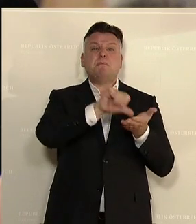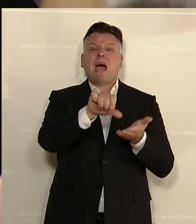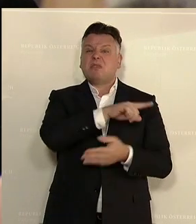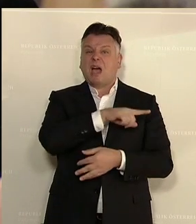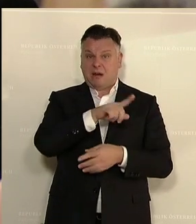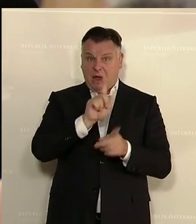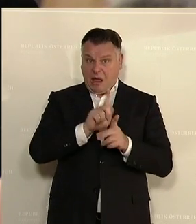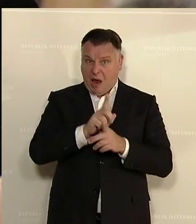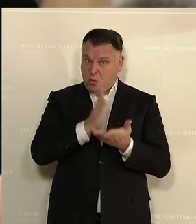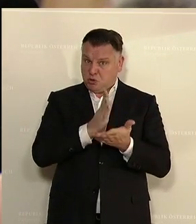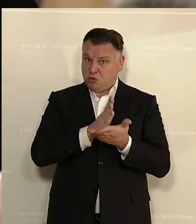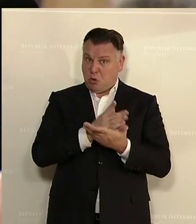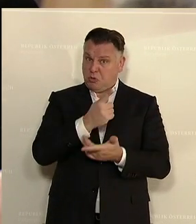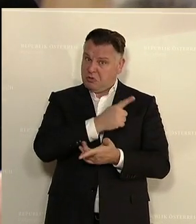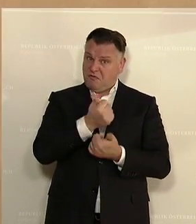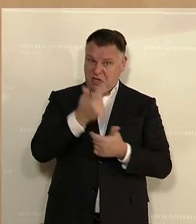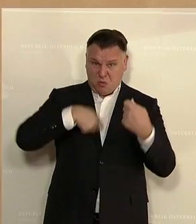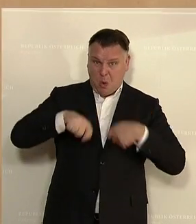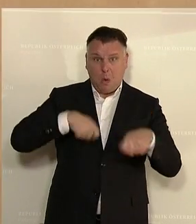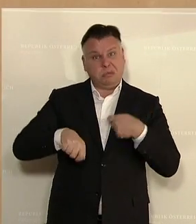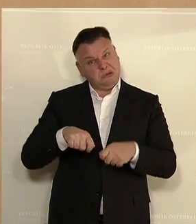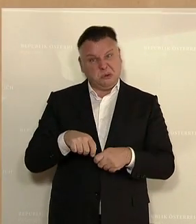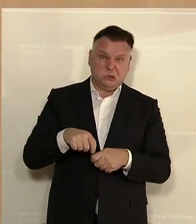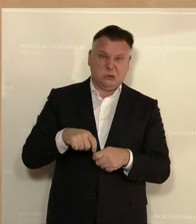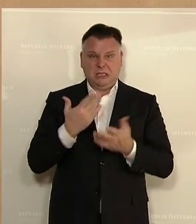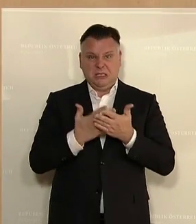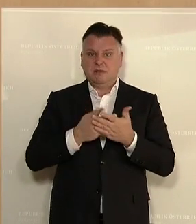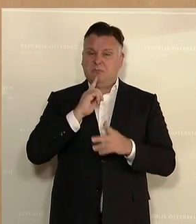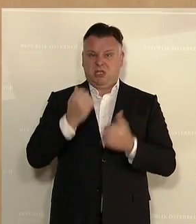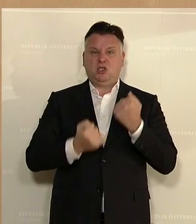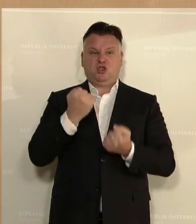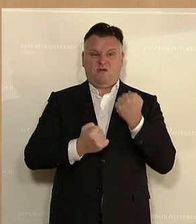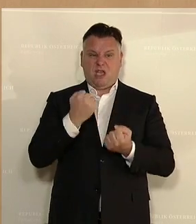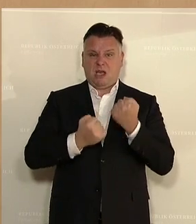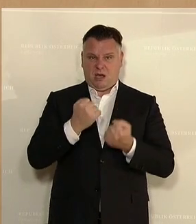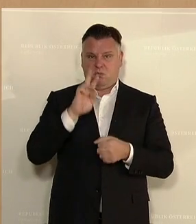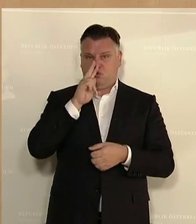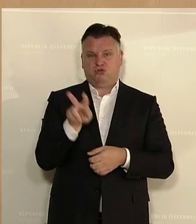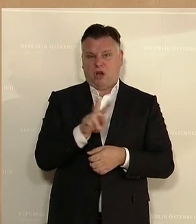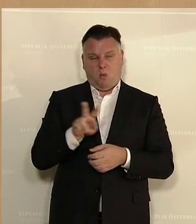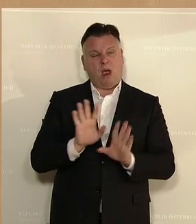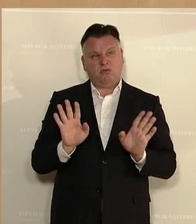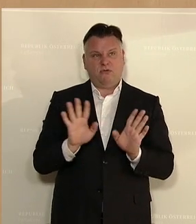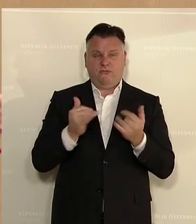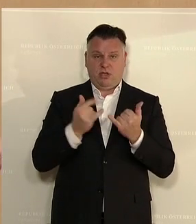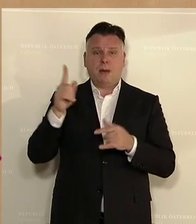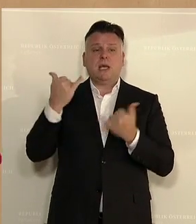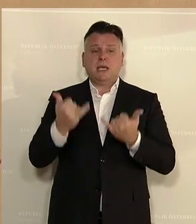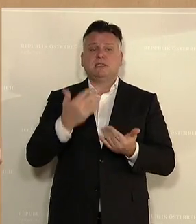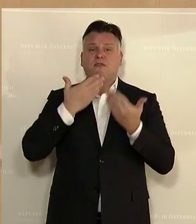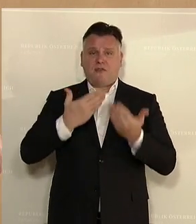klingt jetzt so banal, aber es ist wirklich der Teufel im Detail. Und die Expertinnen und Experten sind dran. Die Verhandlungen sind, was ich höre,